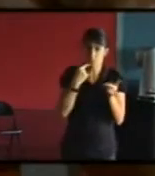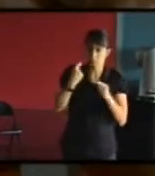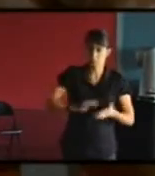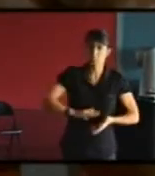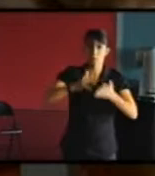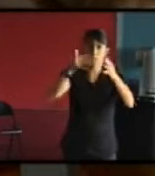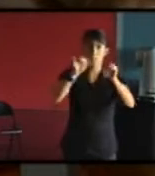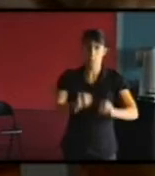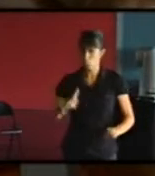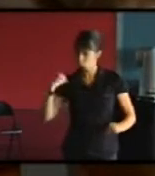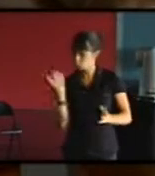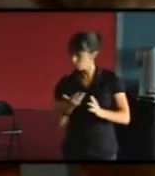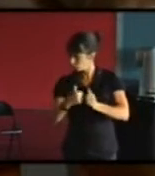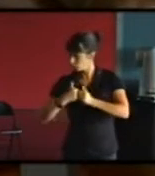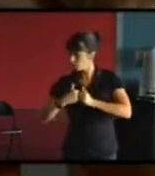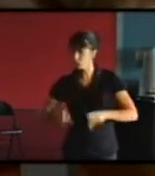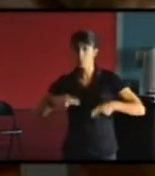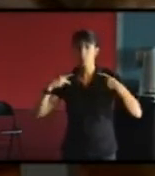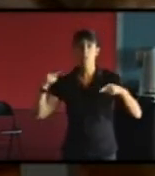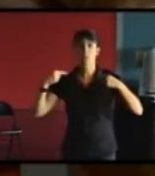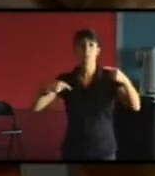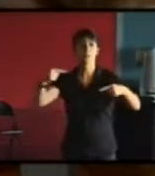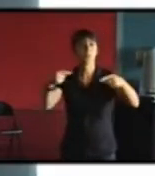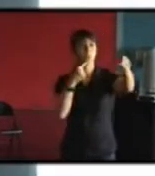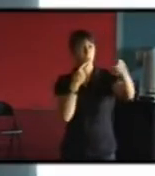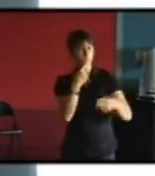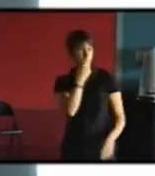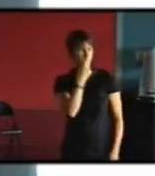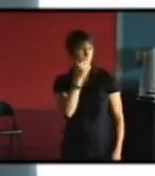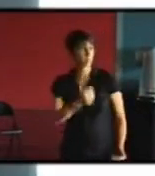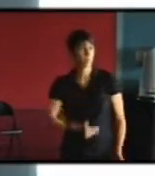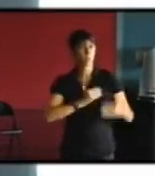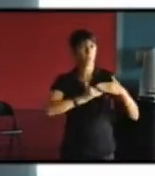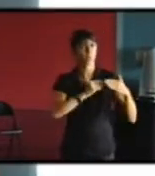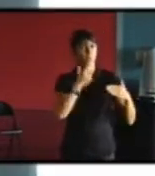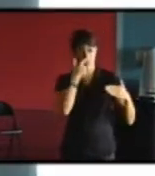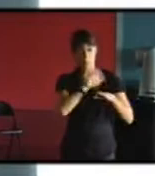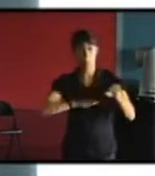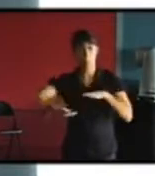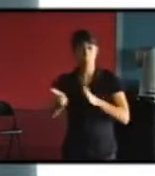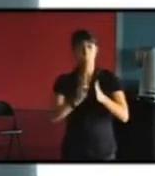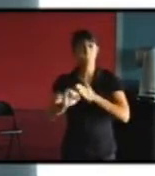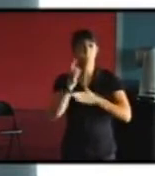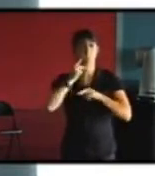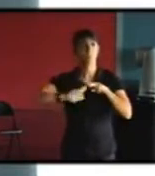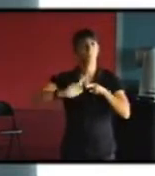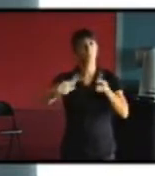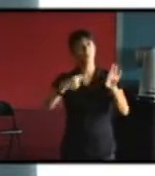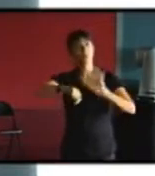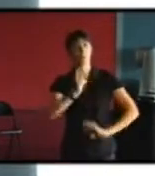certains cas on peut aller beaucoup plus loin dans la modernisation des bâtiments ah mais bien sûr mais ça se fait d'ailleurs et peut-être plus qu'avant je crois